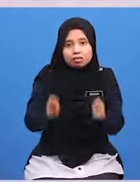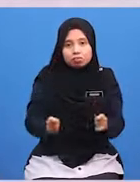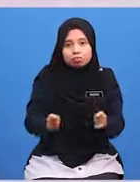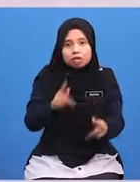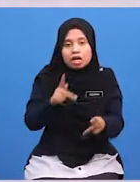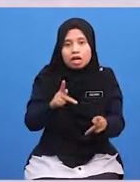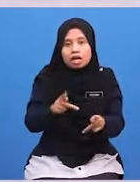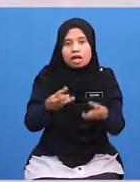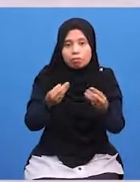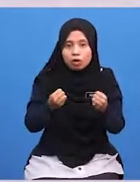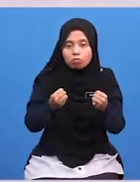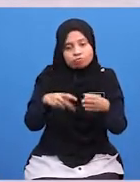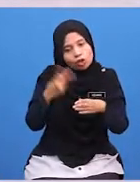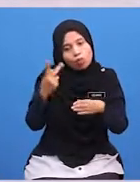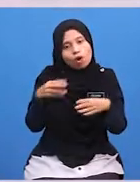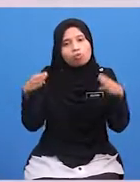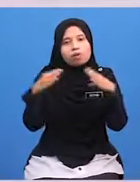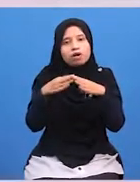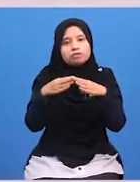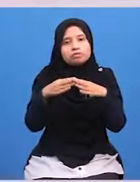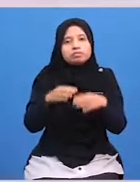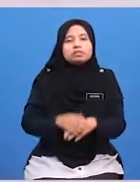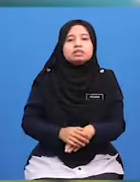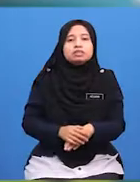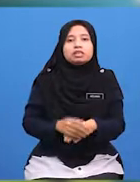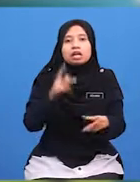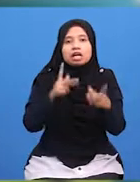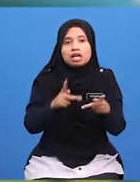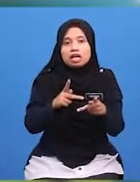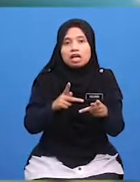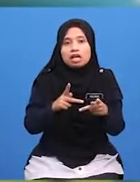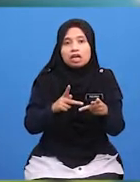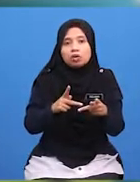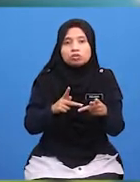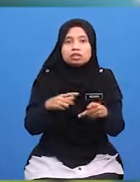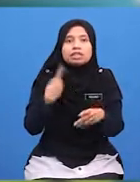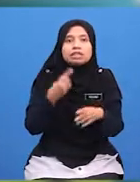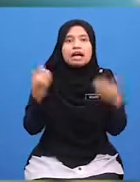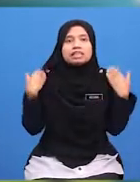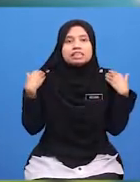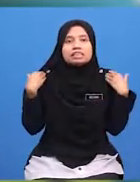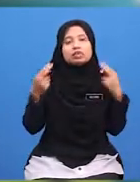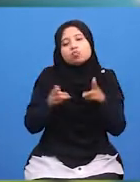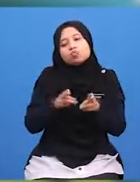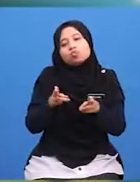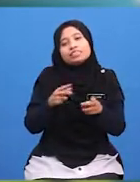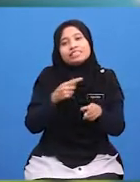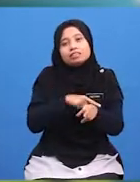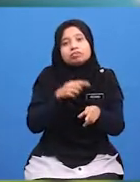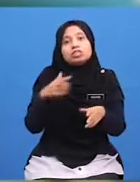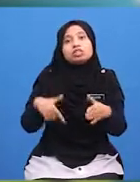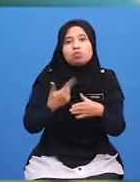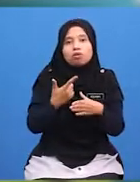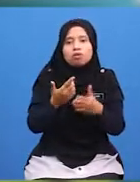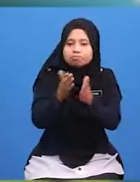Sekiranya Ingin Menikalkan Rumah Sekiranya Kita Mempunyai Urusan Di luar